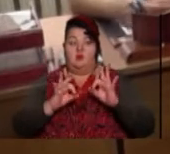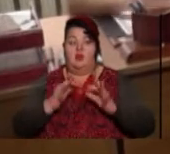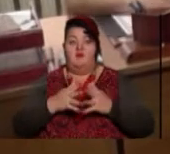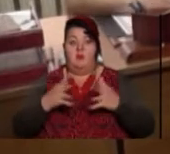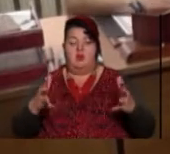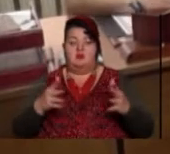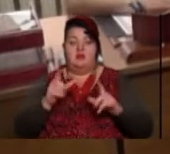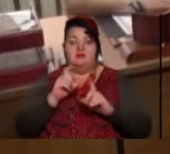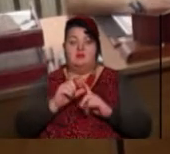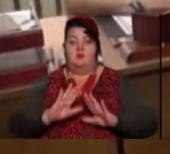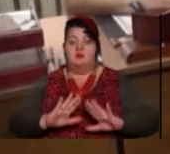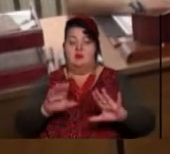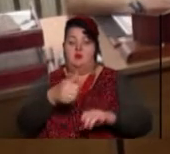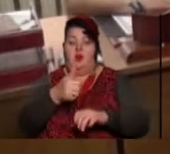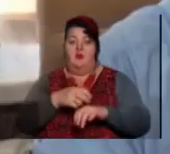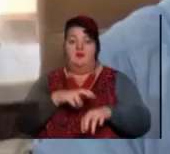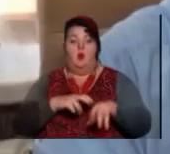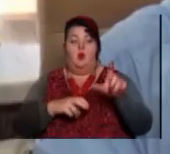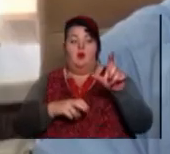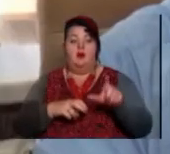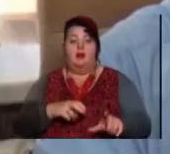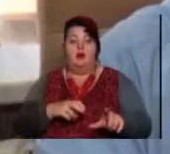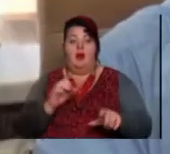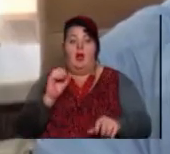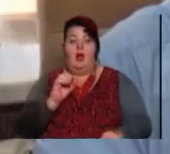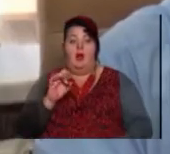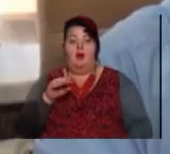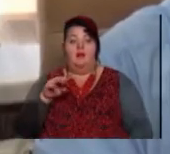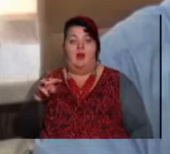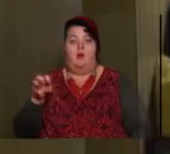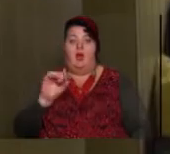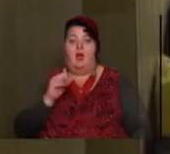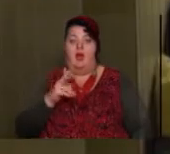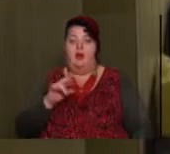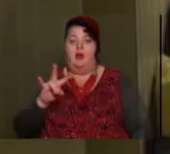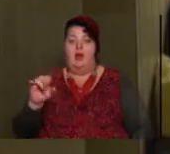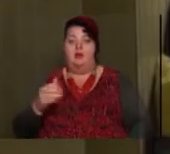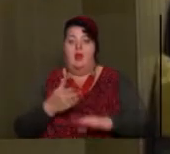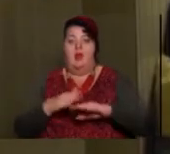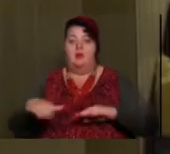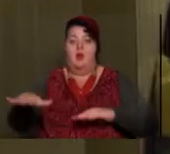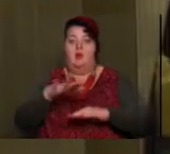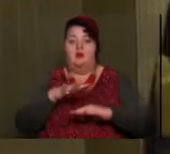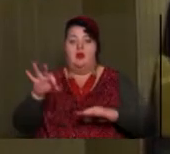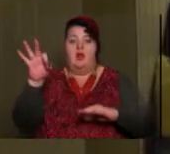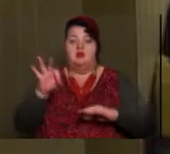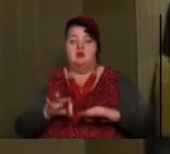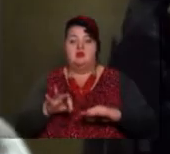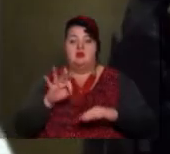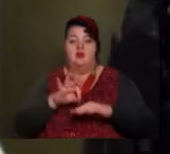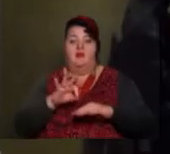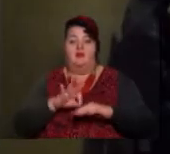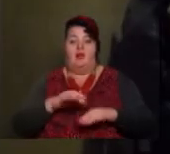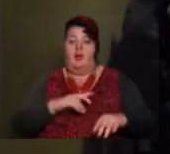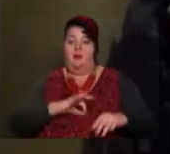словами заступника головного лікаря обласного онкологічного диспансеру Артема Айкяна, на Полтавщині найчастіше хворіють на рак органів травлення,